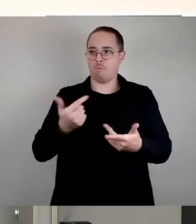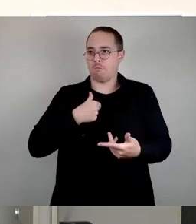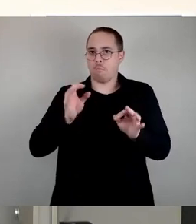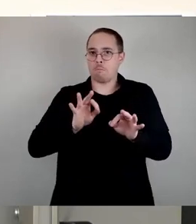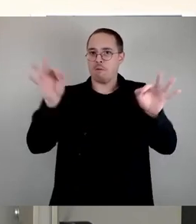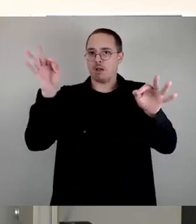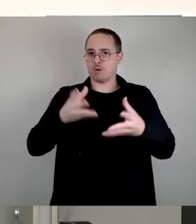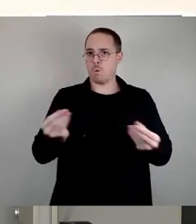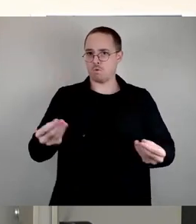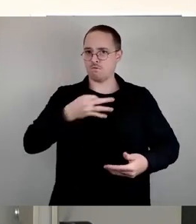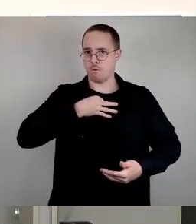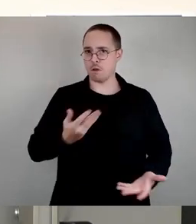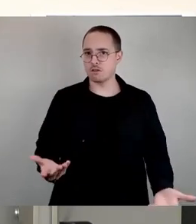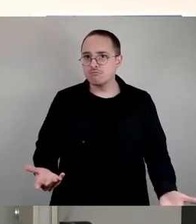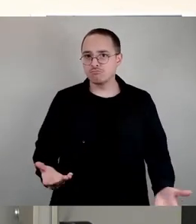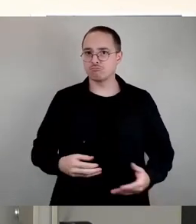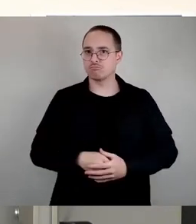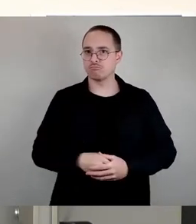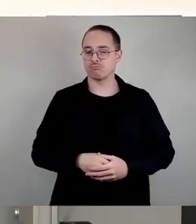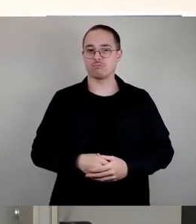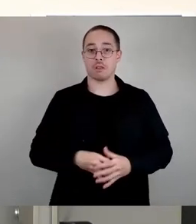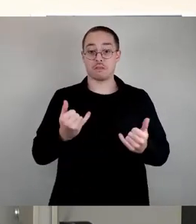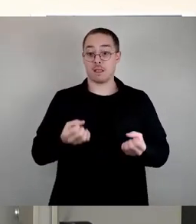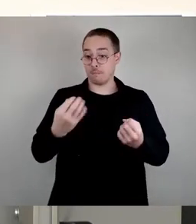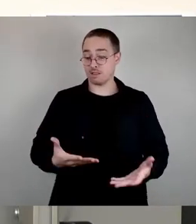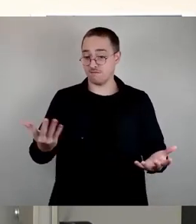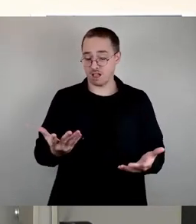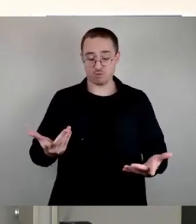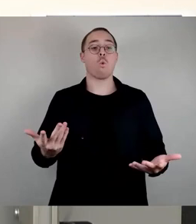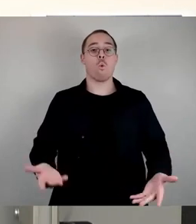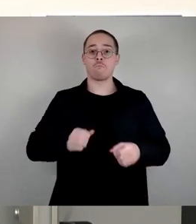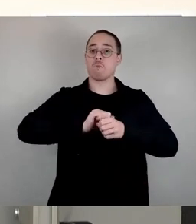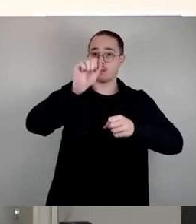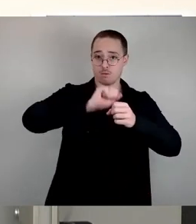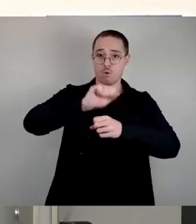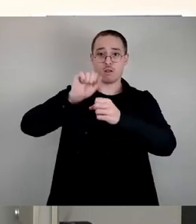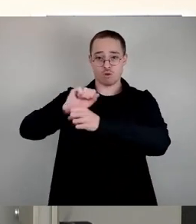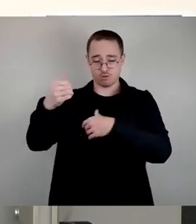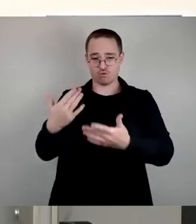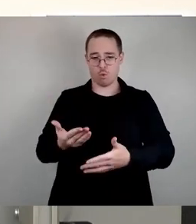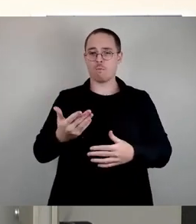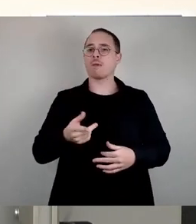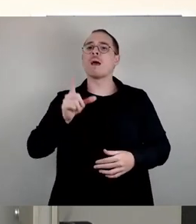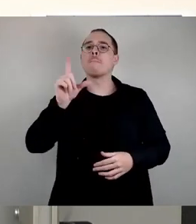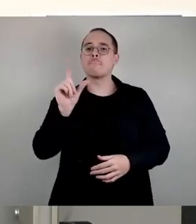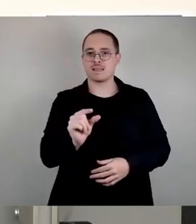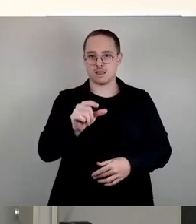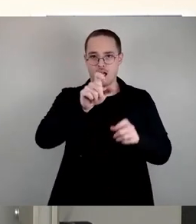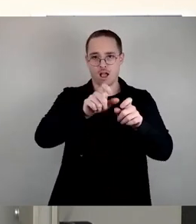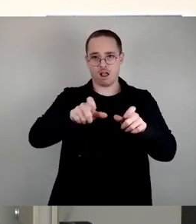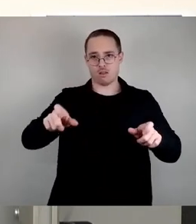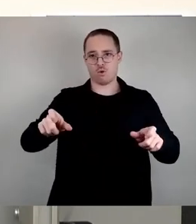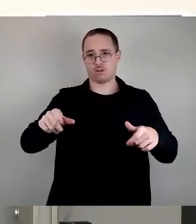Ja, und was ist jetzt passiert? Es gab diese Proteste, wo eine kleine Minderheit von Leuten kam und Angst